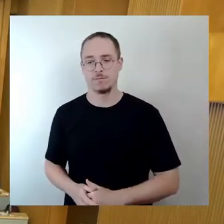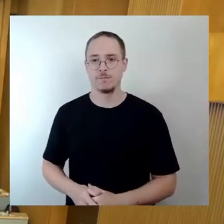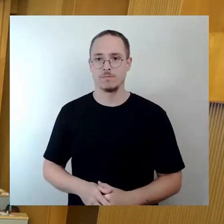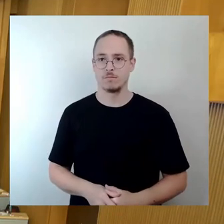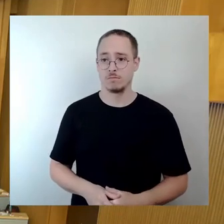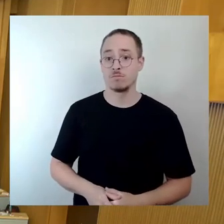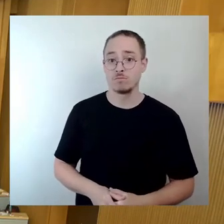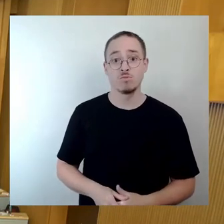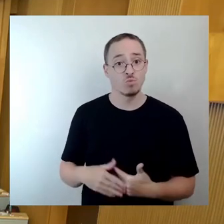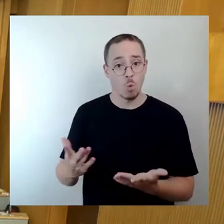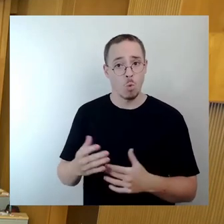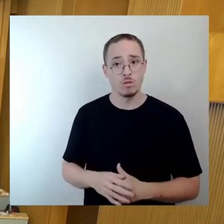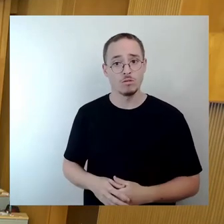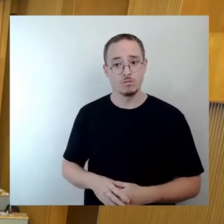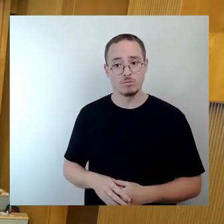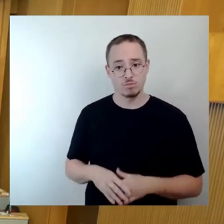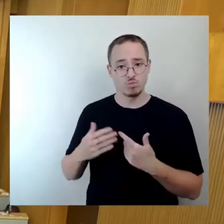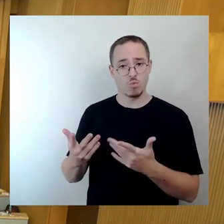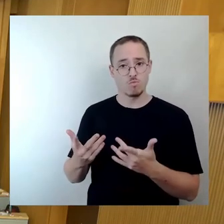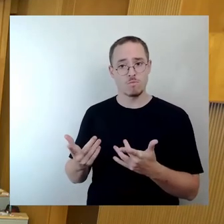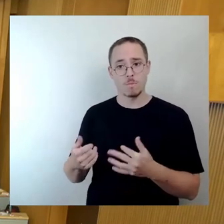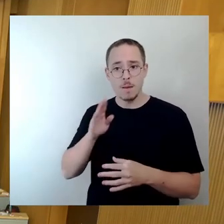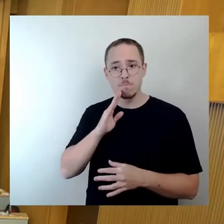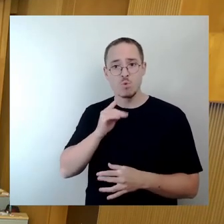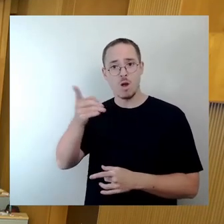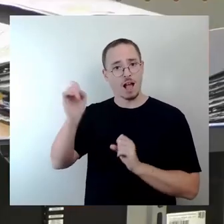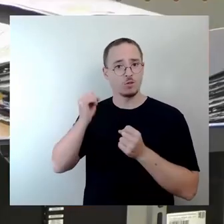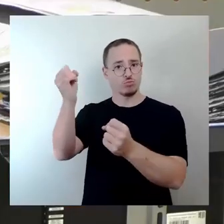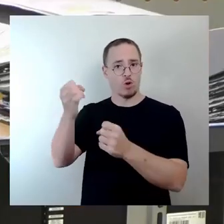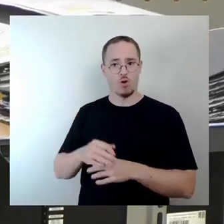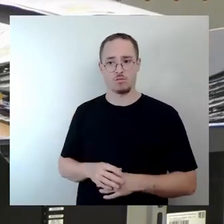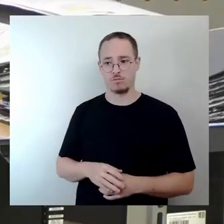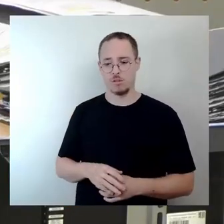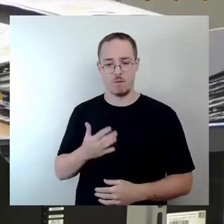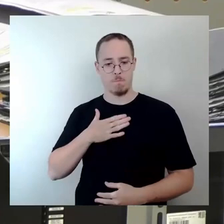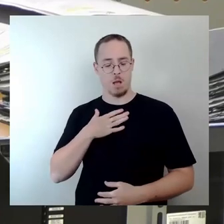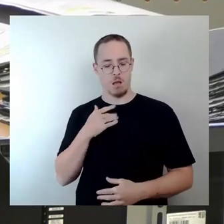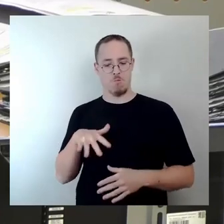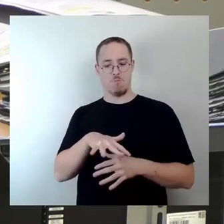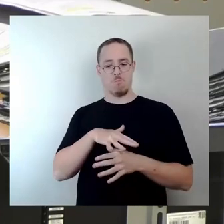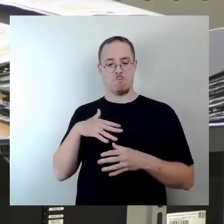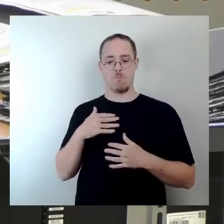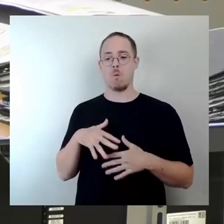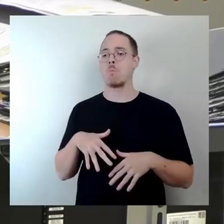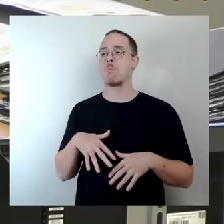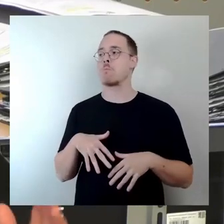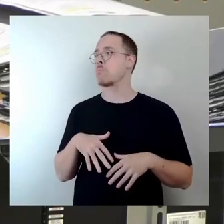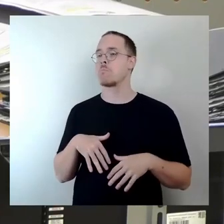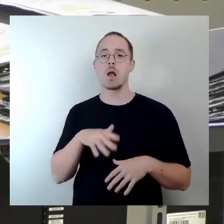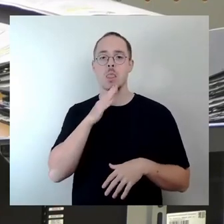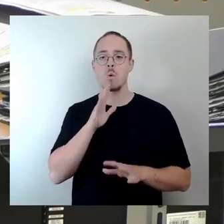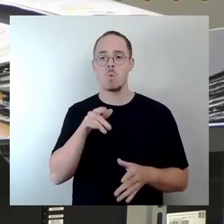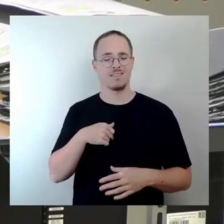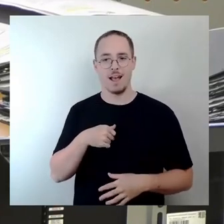das ist bürgerschaftliches Engagement, über seinen Tellerrand hinaus zu gucken. Und wenn dort am Wochenende die Partys stattfinden von irgendwelchen